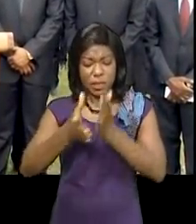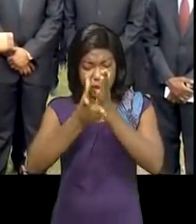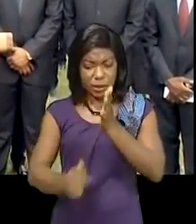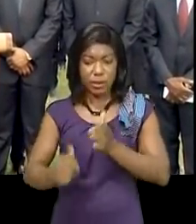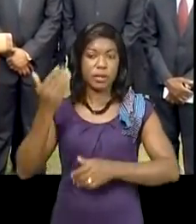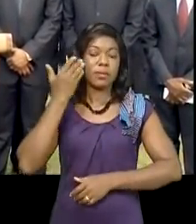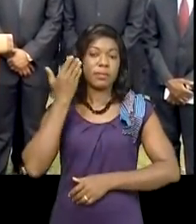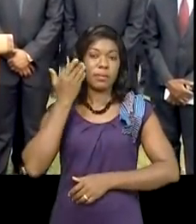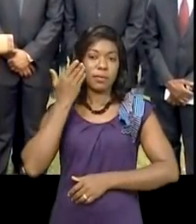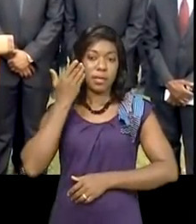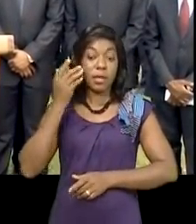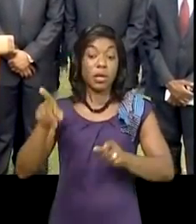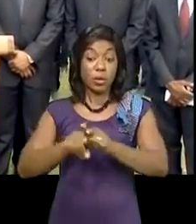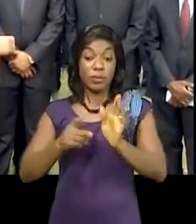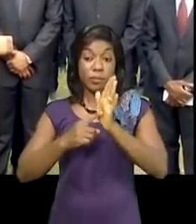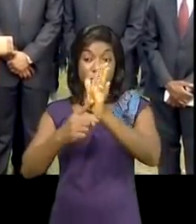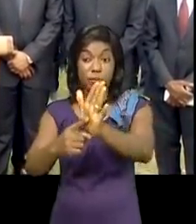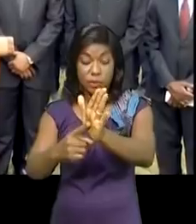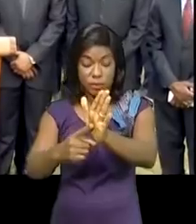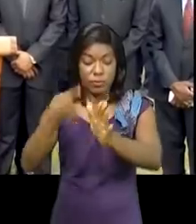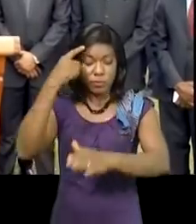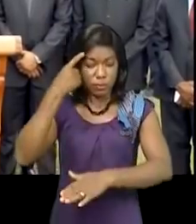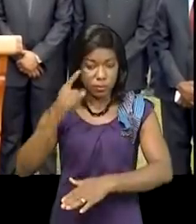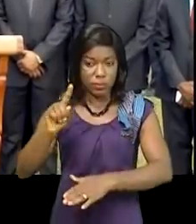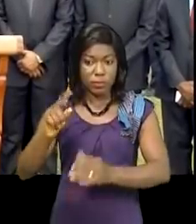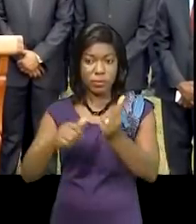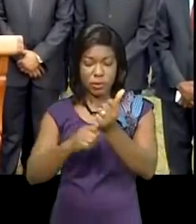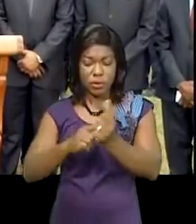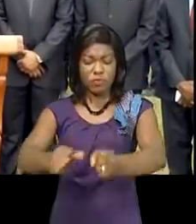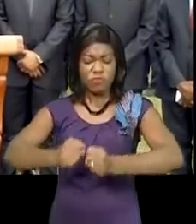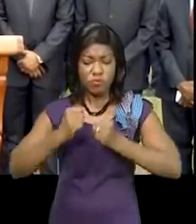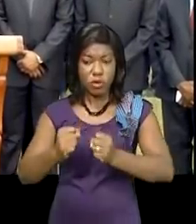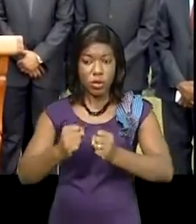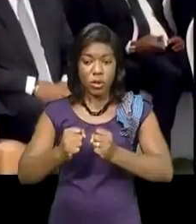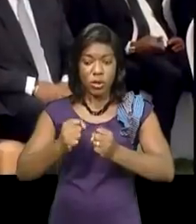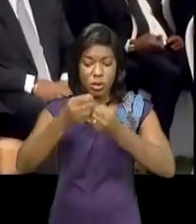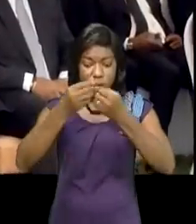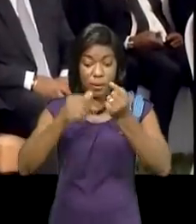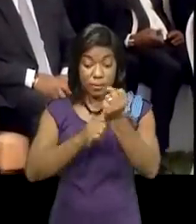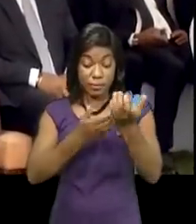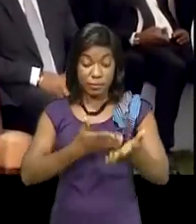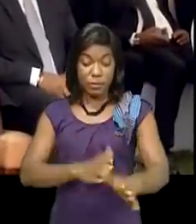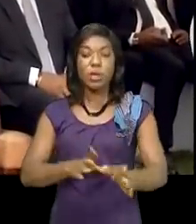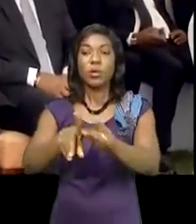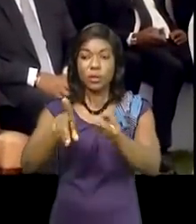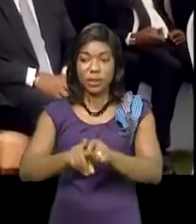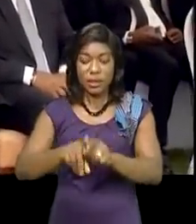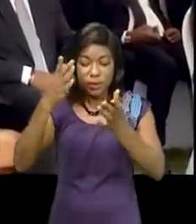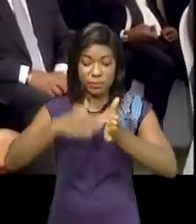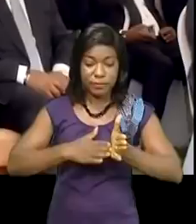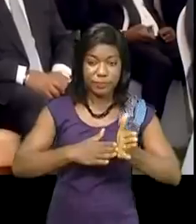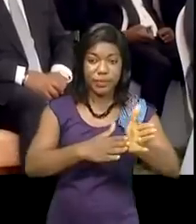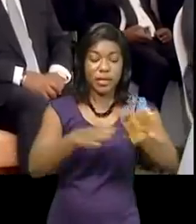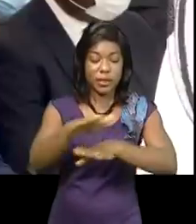de père, de modèles d'engagement, de loyauté et de persévérance. Dès l'illustre disparu, il a assuré la poursuite